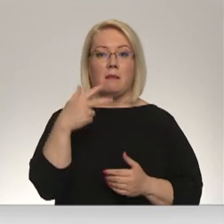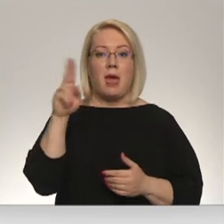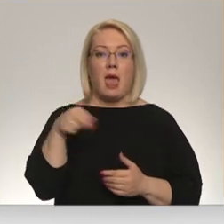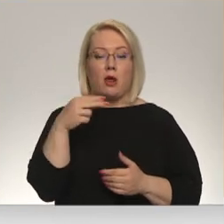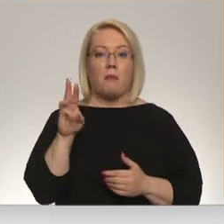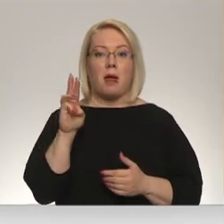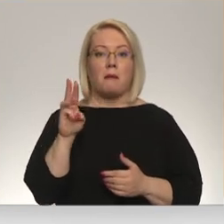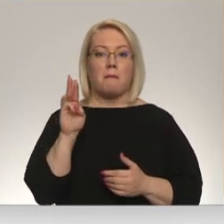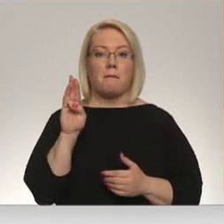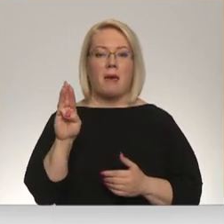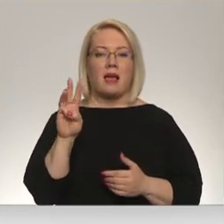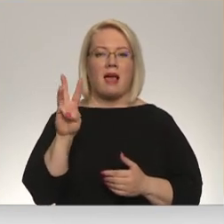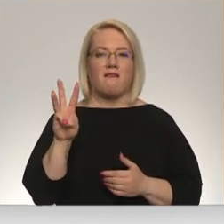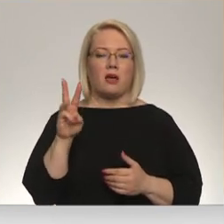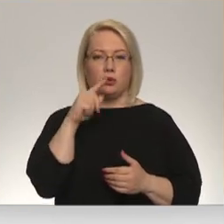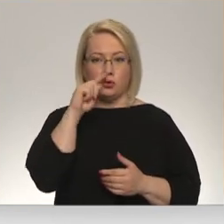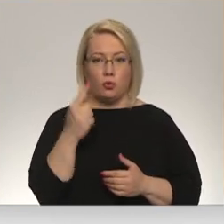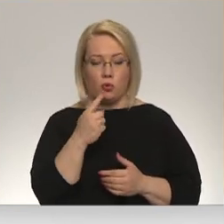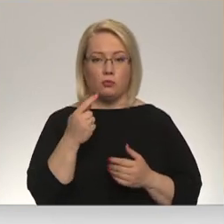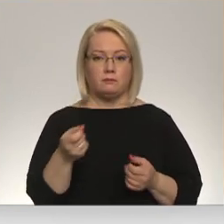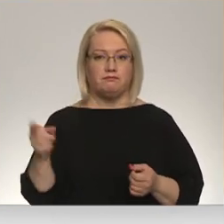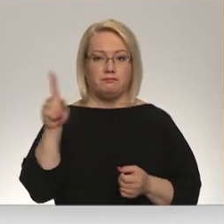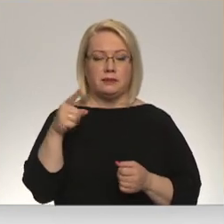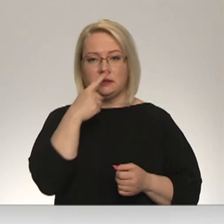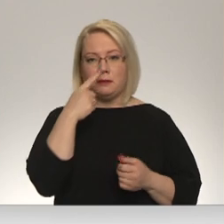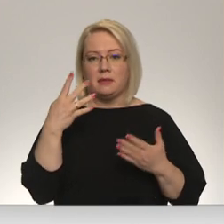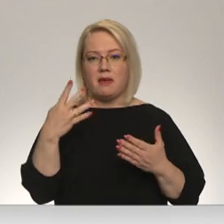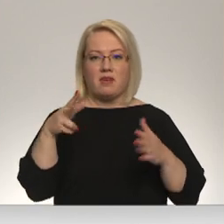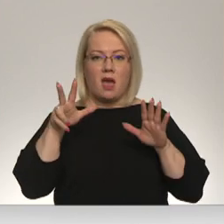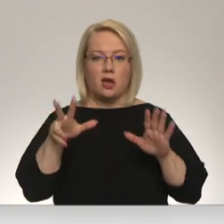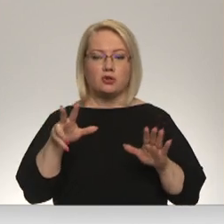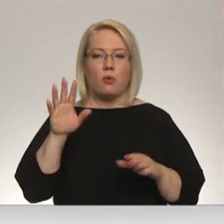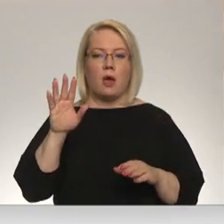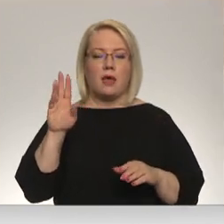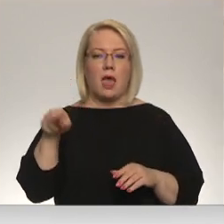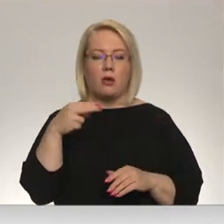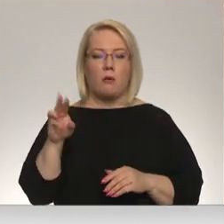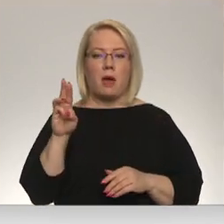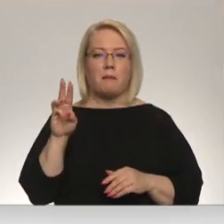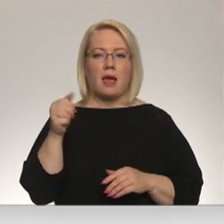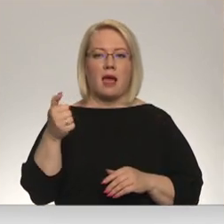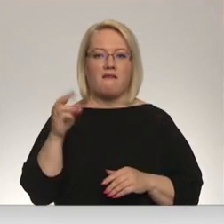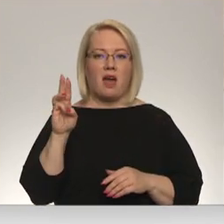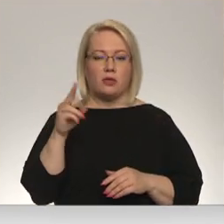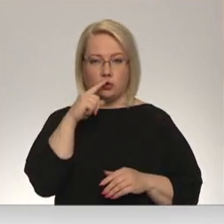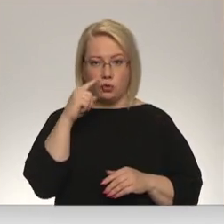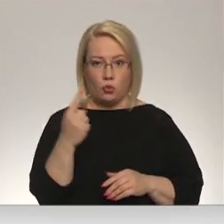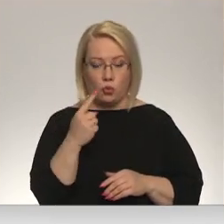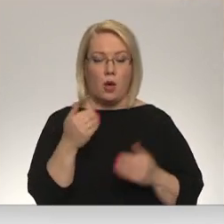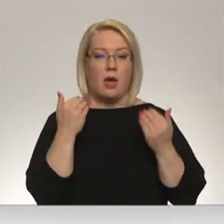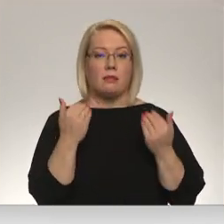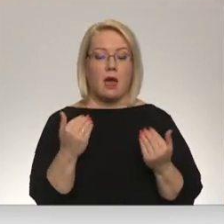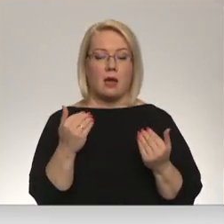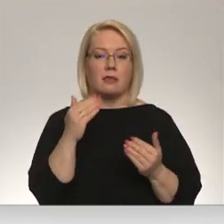megavadstundu pieaugs līdz 198 eiro par megavadstundu. Rēzeknis domāja tapis piedāvājums,